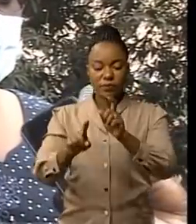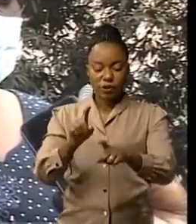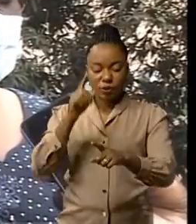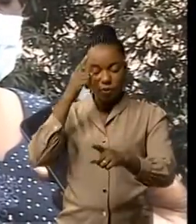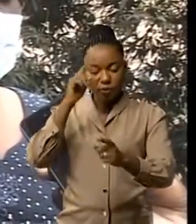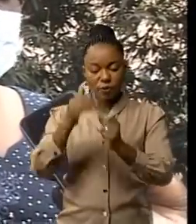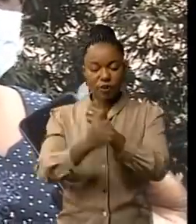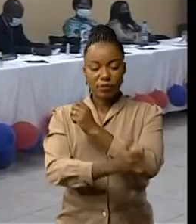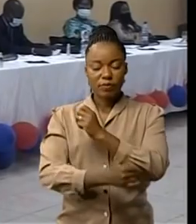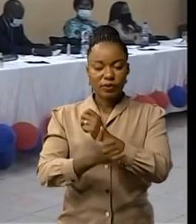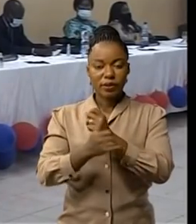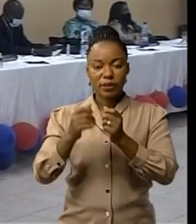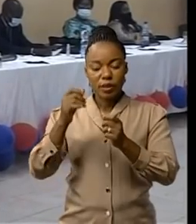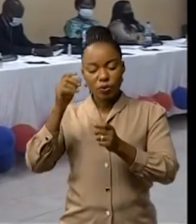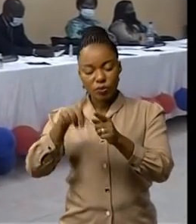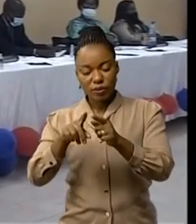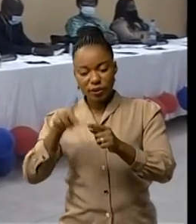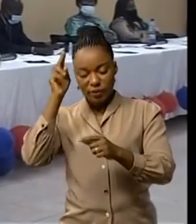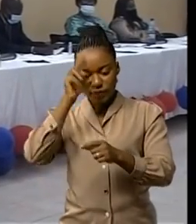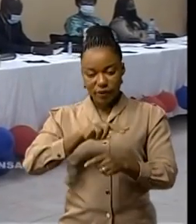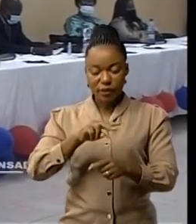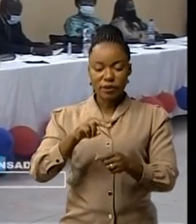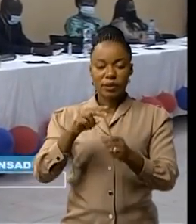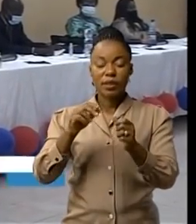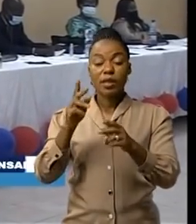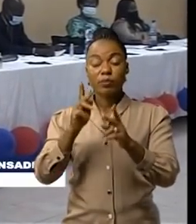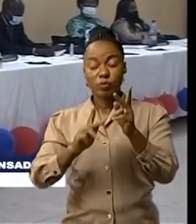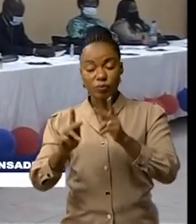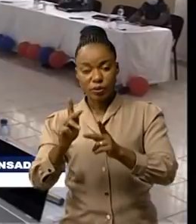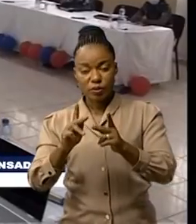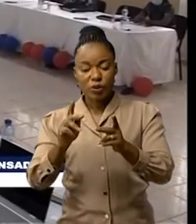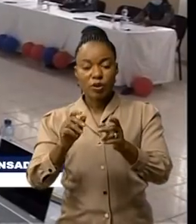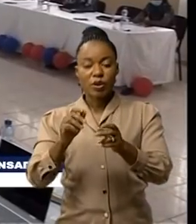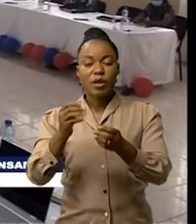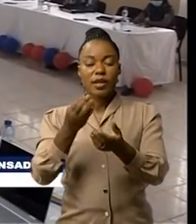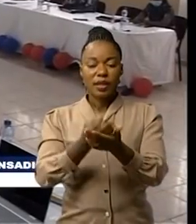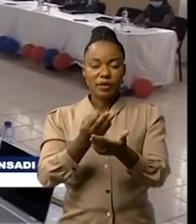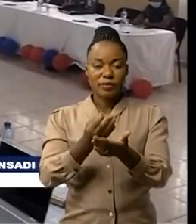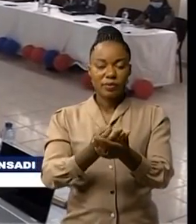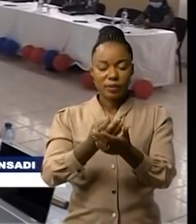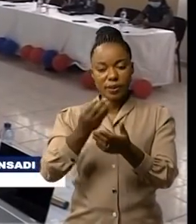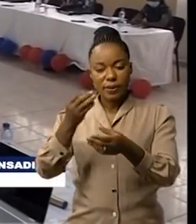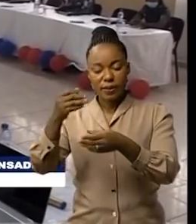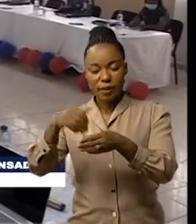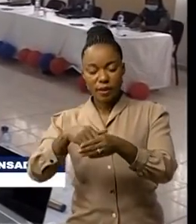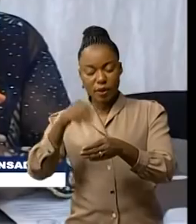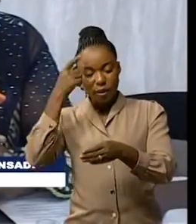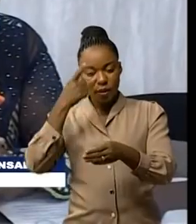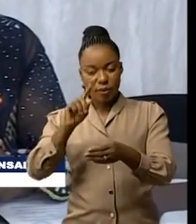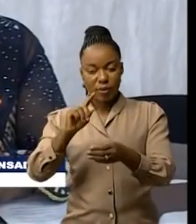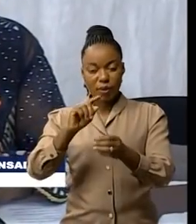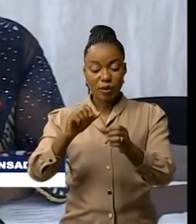de la population Le fonds national pour la promotion des services sociaux est mobilisé pour la consolidation de la